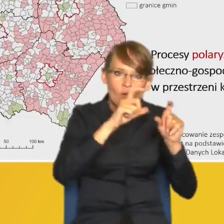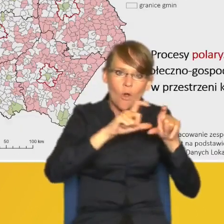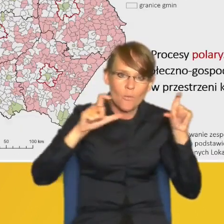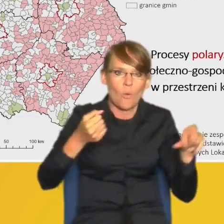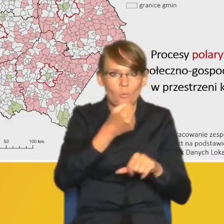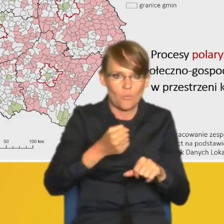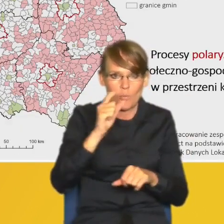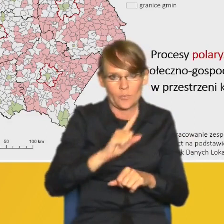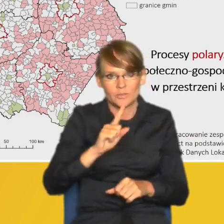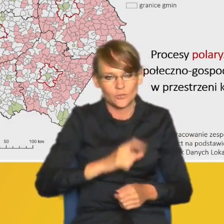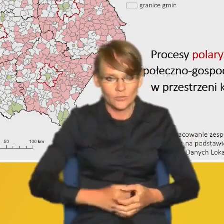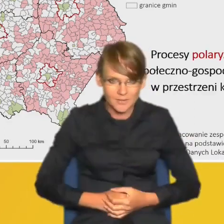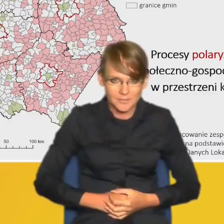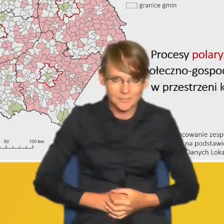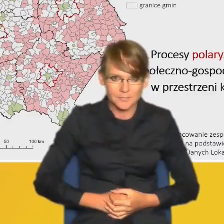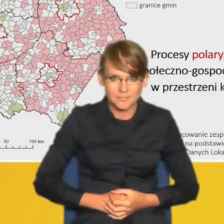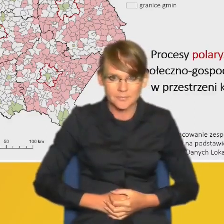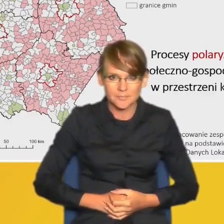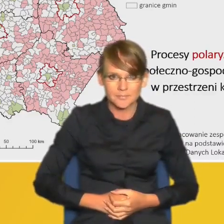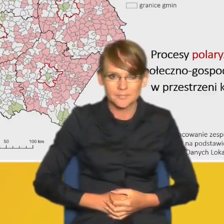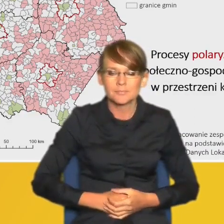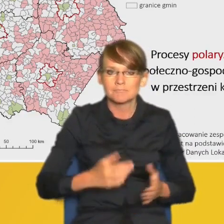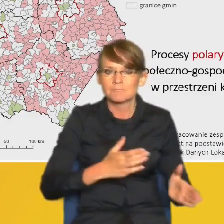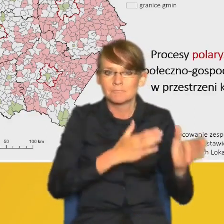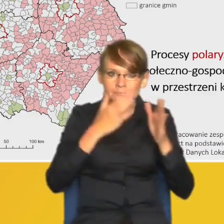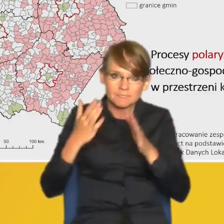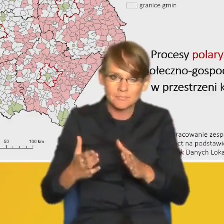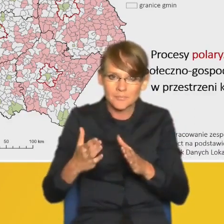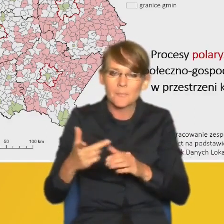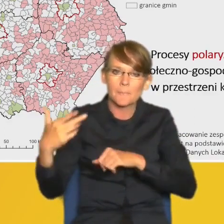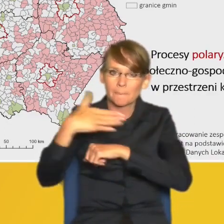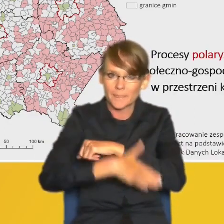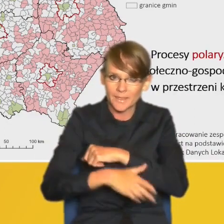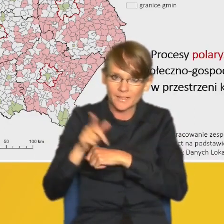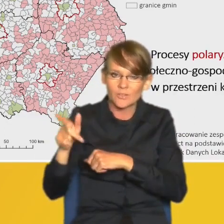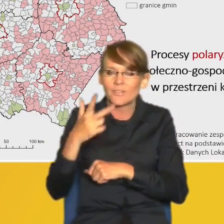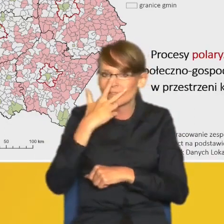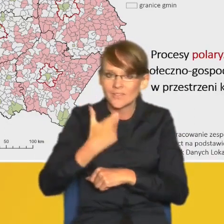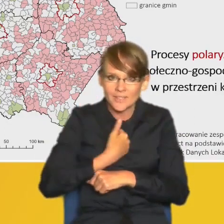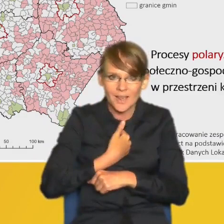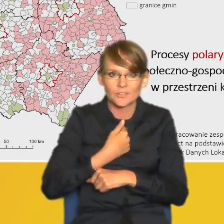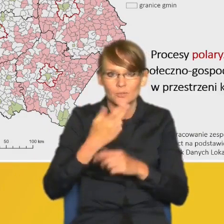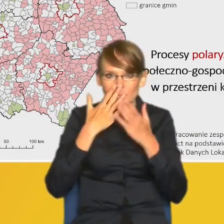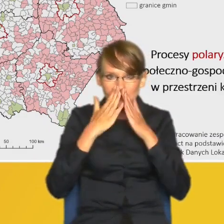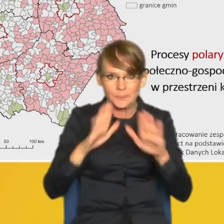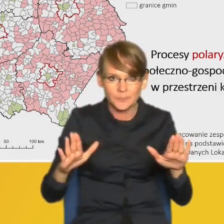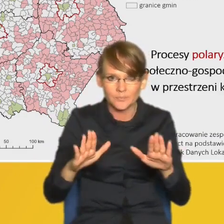publicznej. I ostatni z wymiarów, który bardzo dobitnie wskazuje nam na